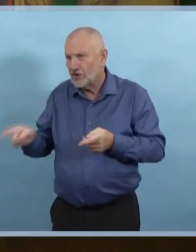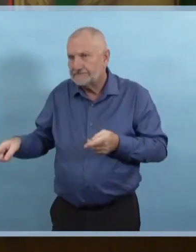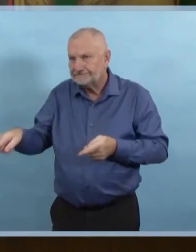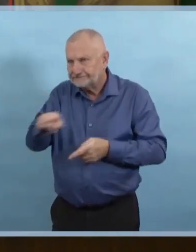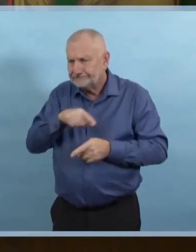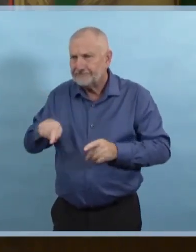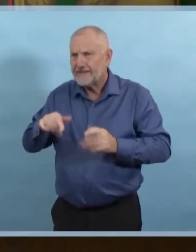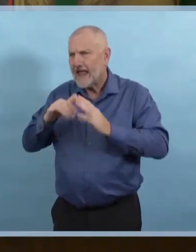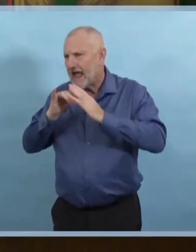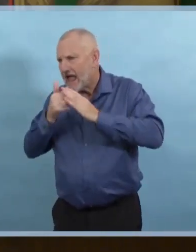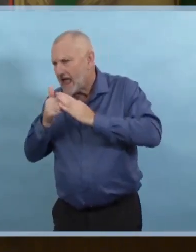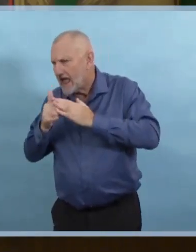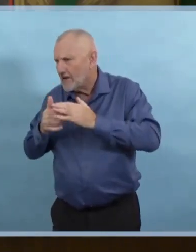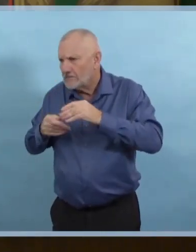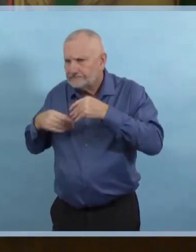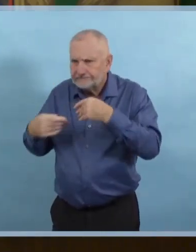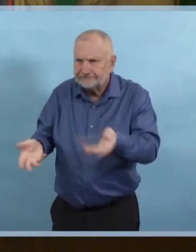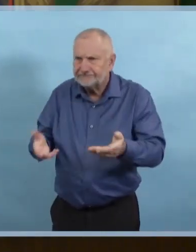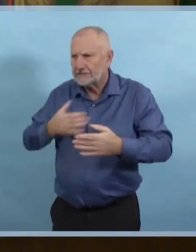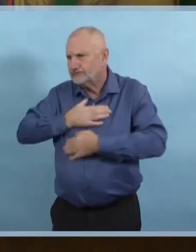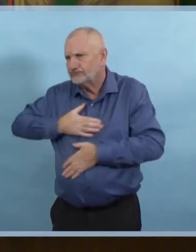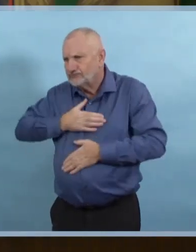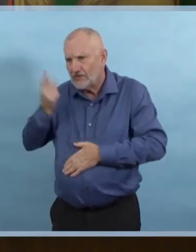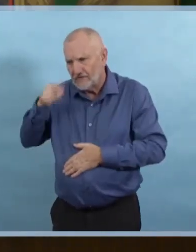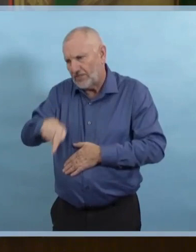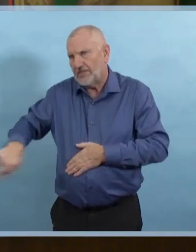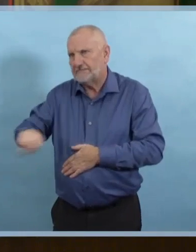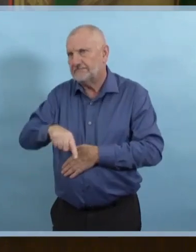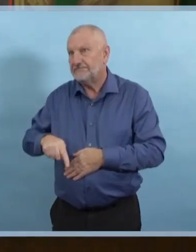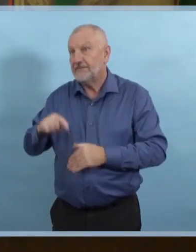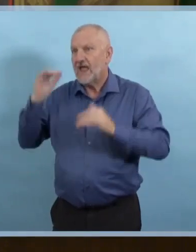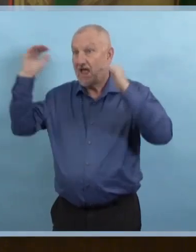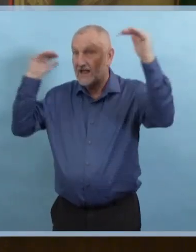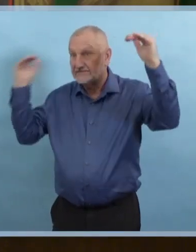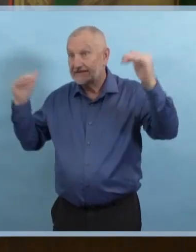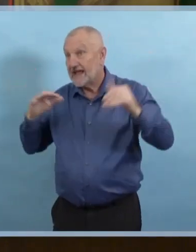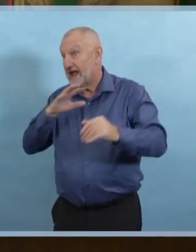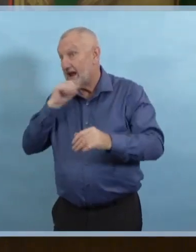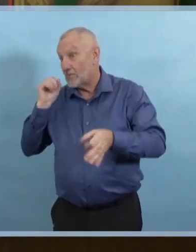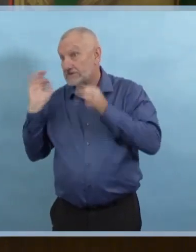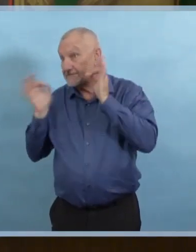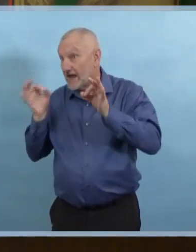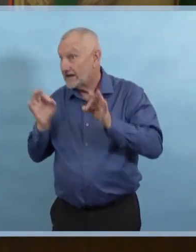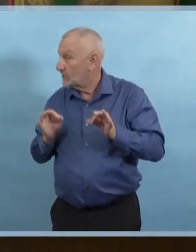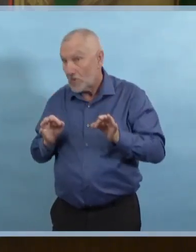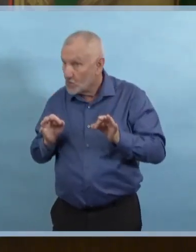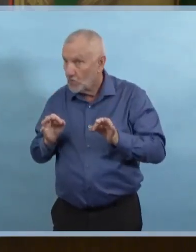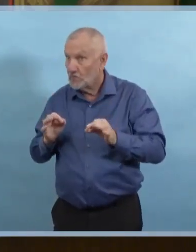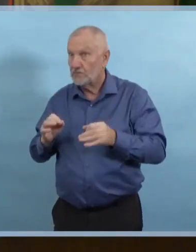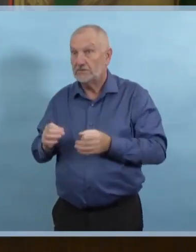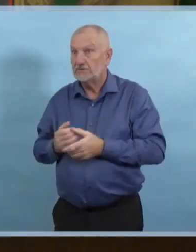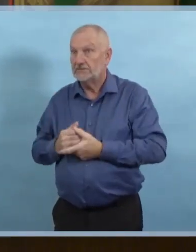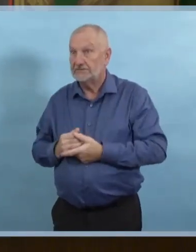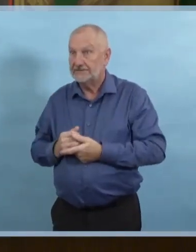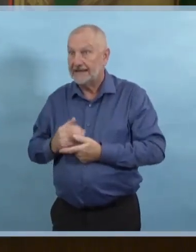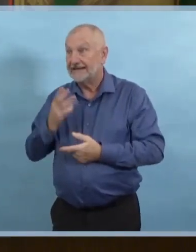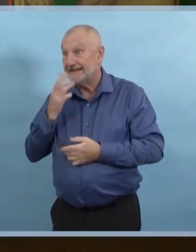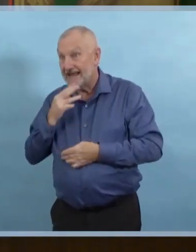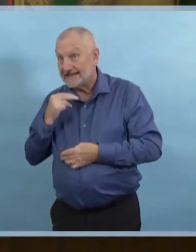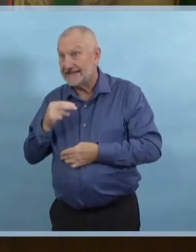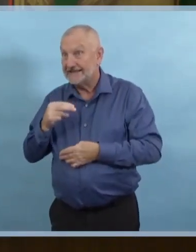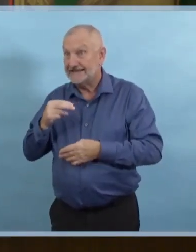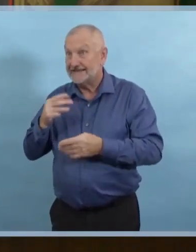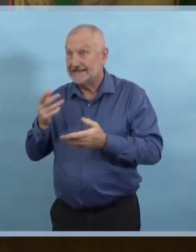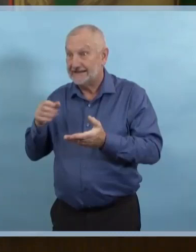Si on veut aller passer d'Halloween, il y des façons de le faire de manière sécuritaire, mais tout ce que nous faisons comprend a un certain risque. Et comme je l'ai dit,